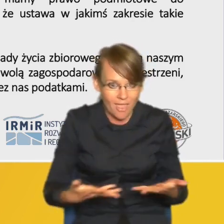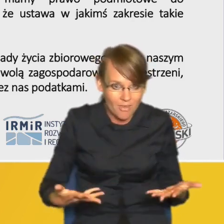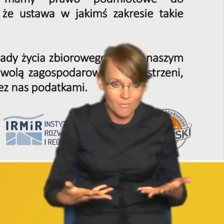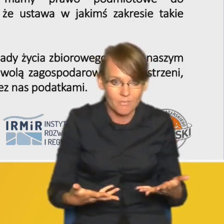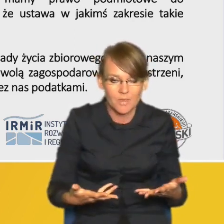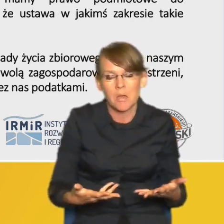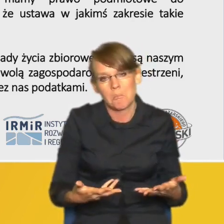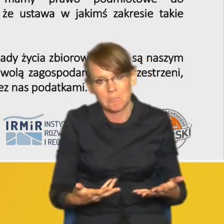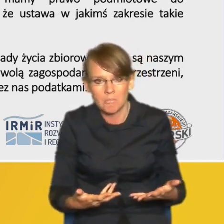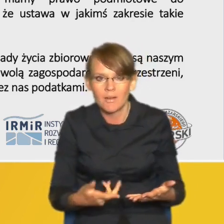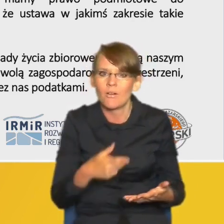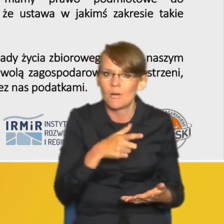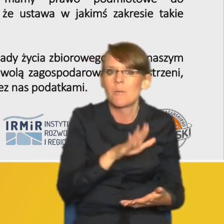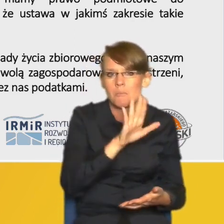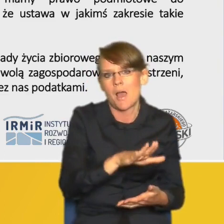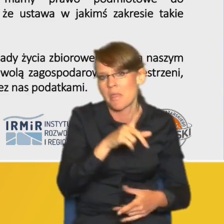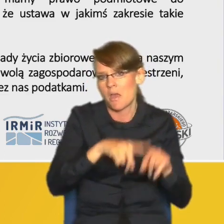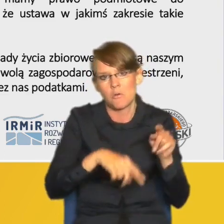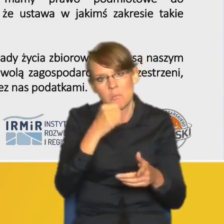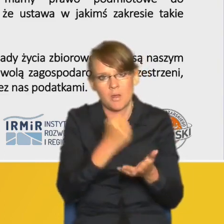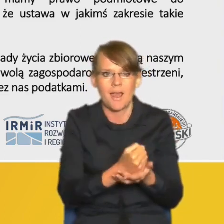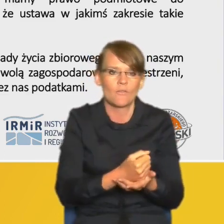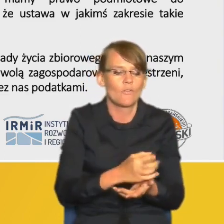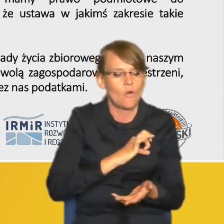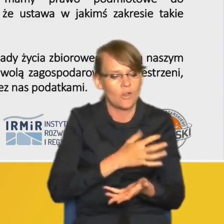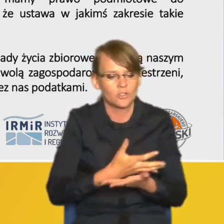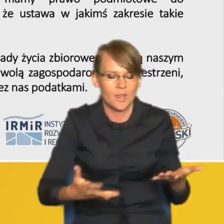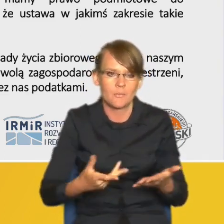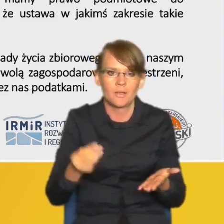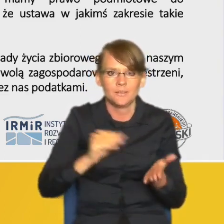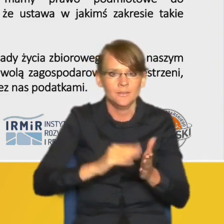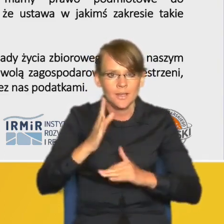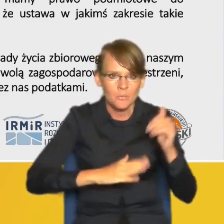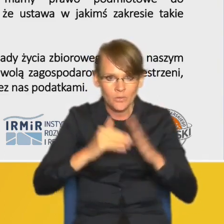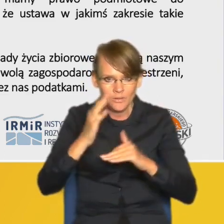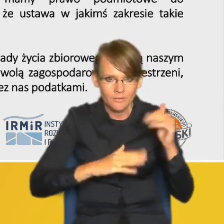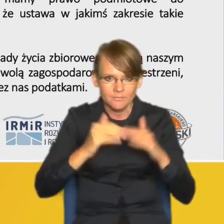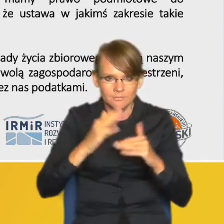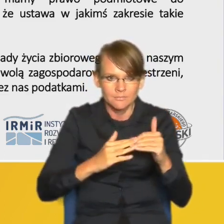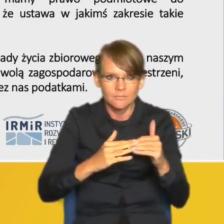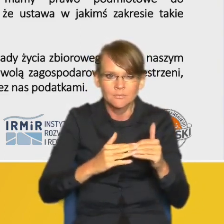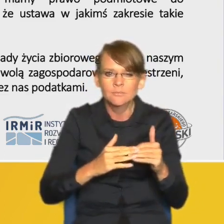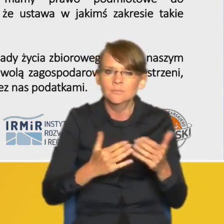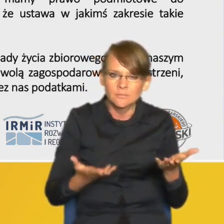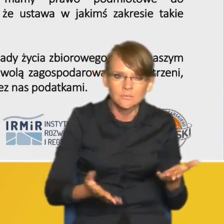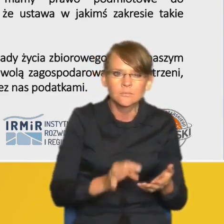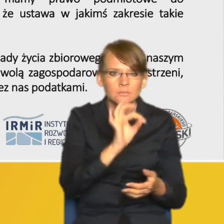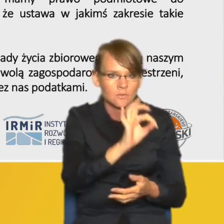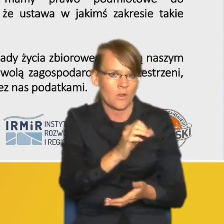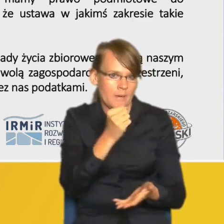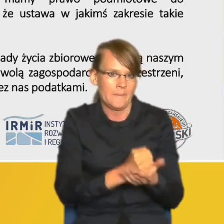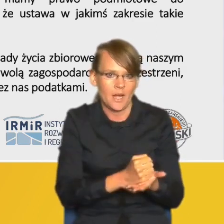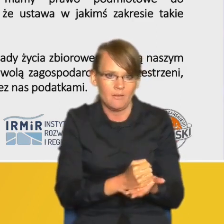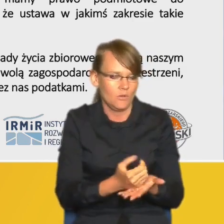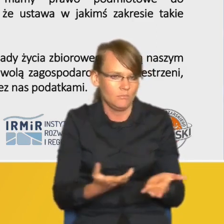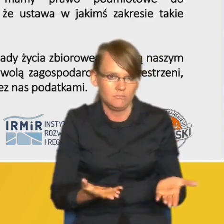ma takie naturalne prawo do zabudowania tego gruntu i że to jest tego rodzaju jego prawo podmiotowe